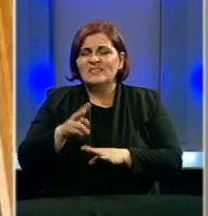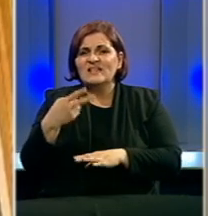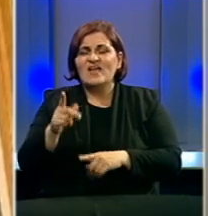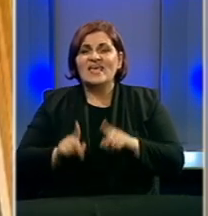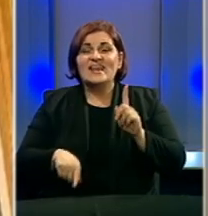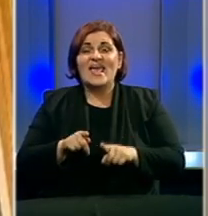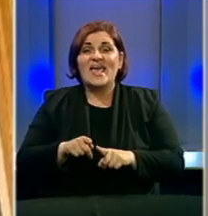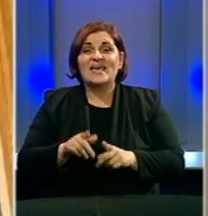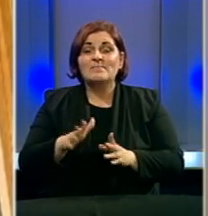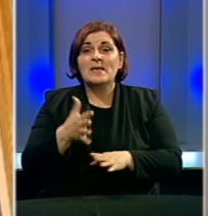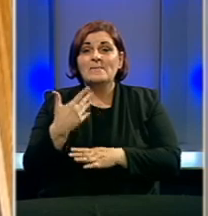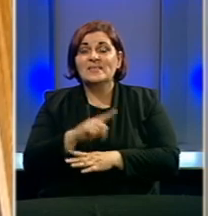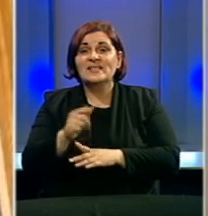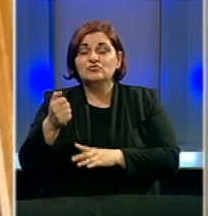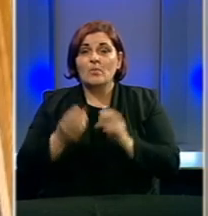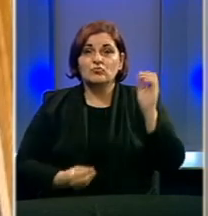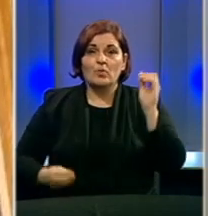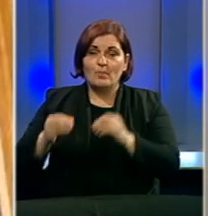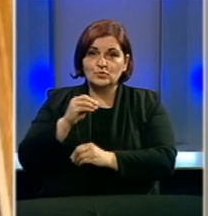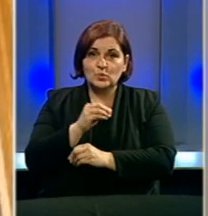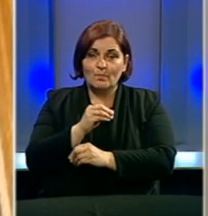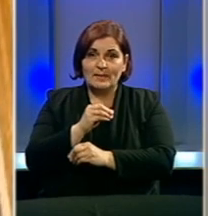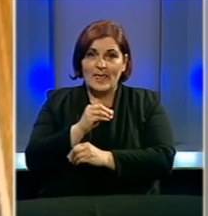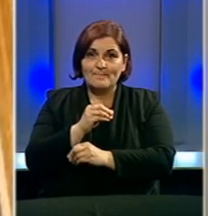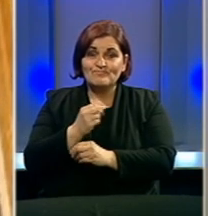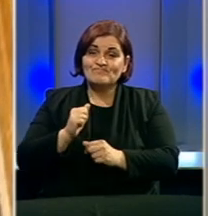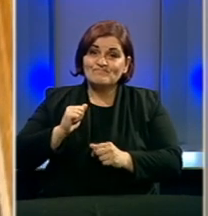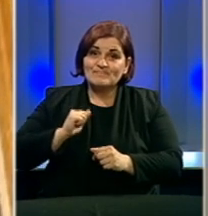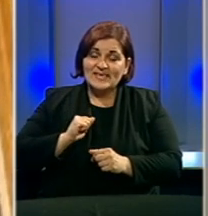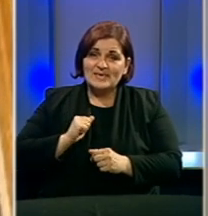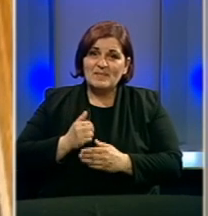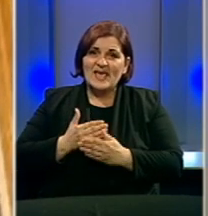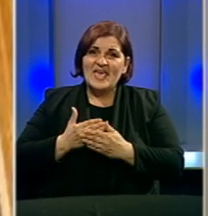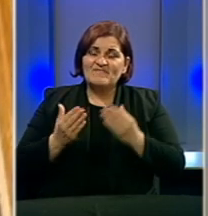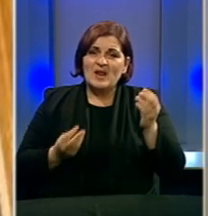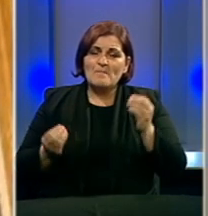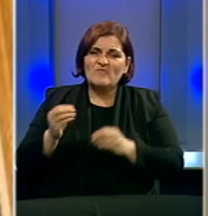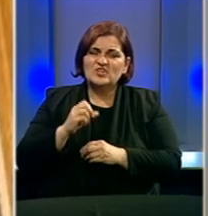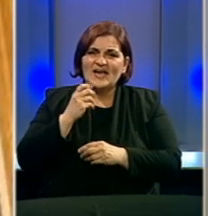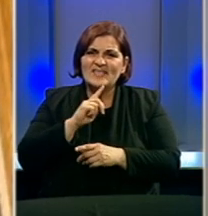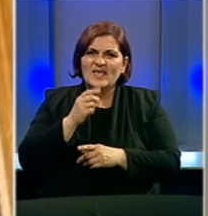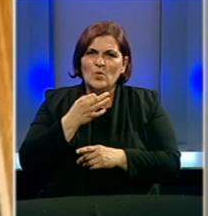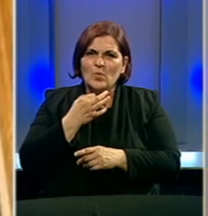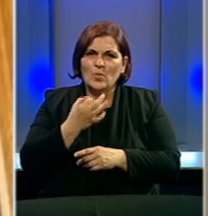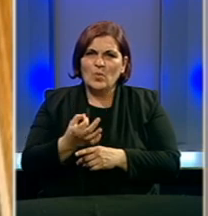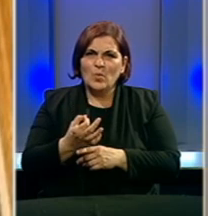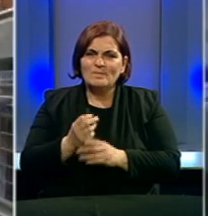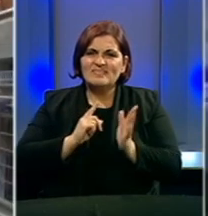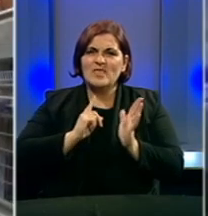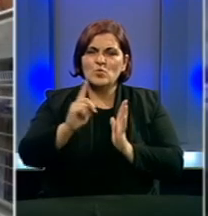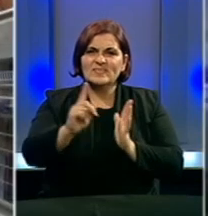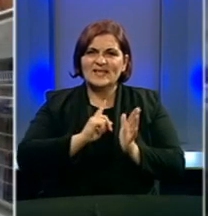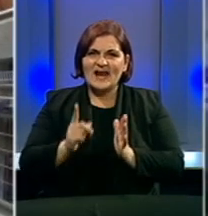neke čak između 50 i 100%. Imali smo najznačajnije povećanje kad su u pitanju transporti.